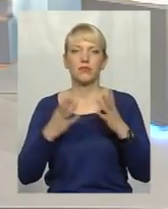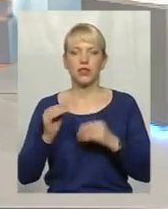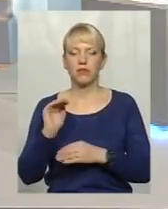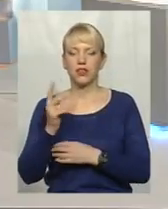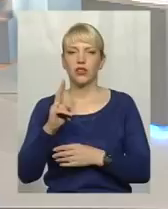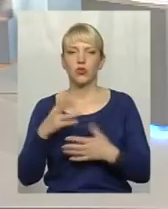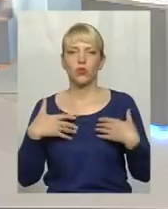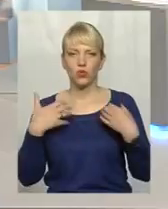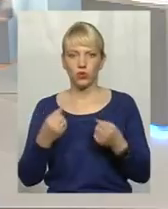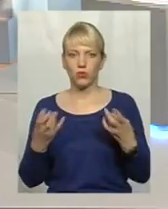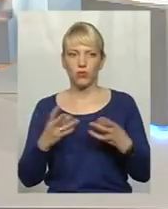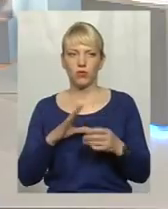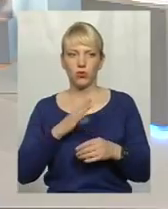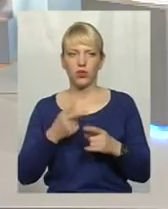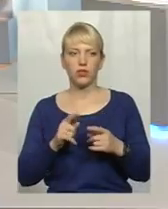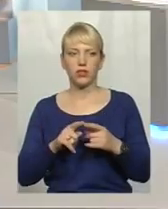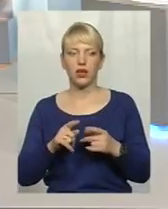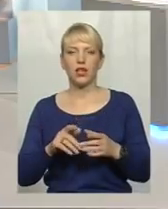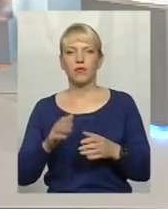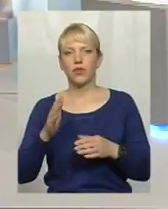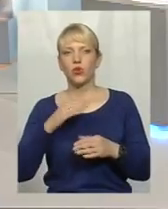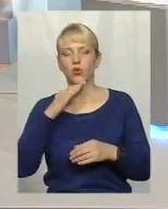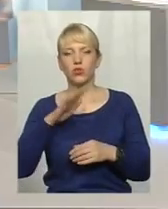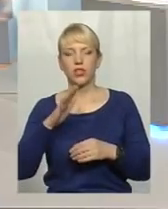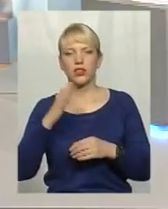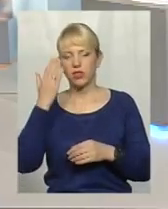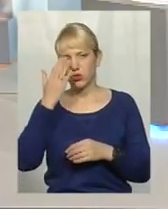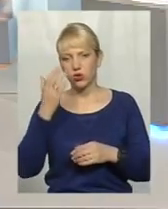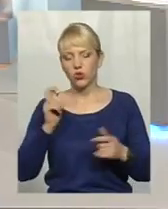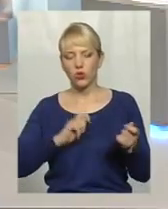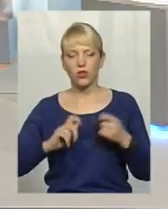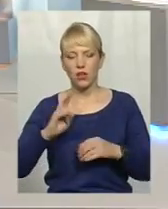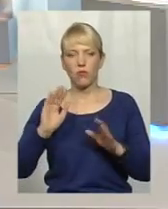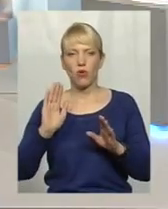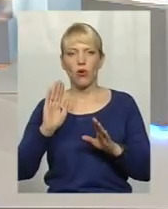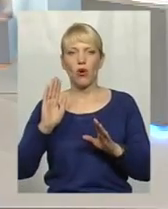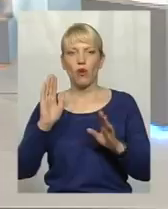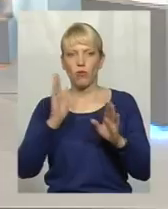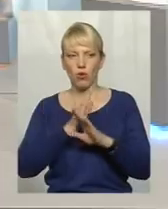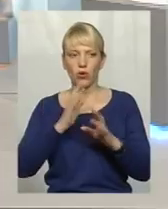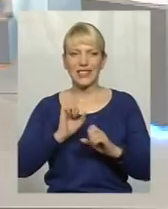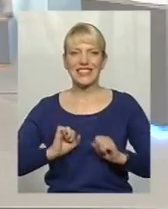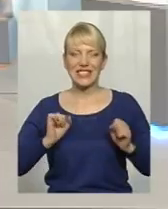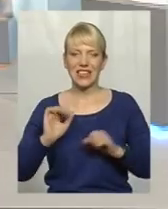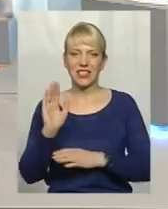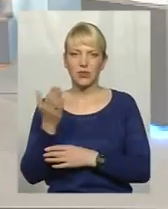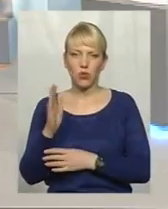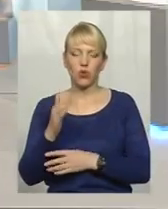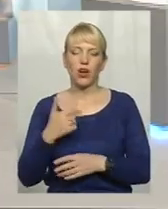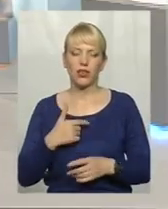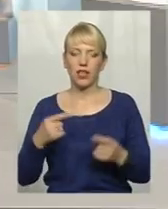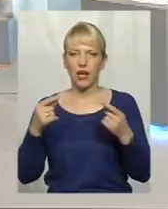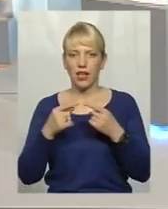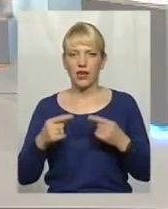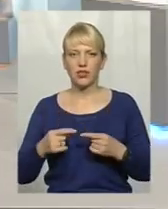яка одужає, повинен бути – це достатній сон, одягатись по погоді, старатись погуляти, раціональне харчування,